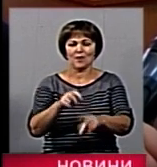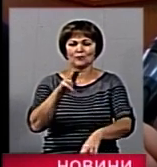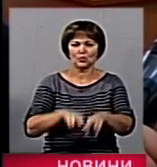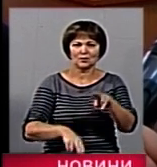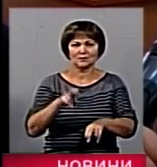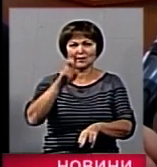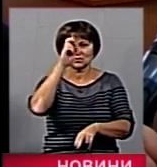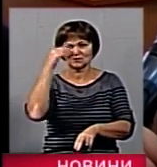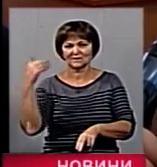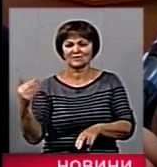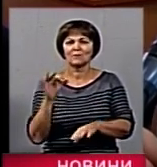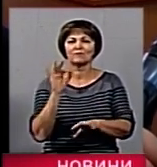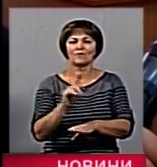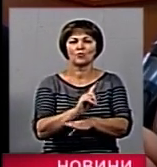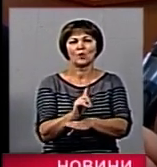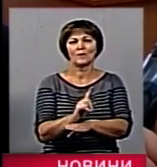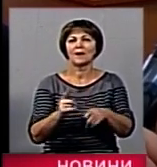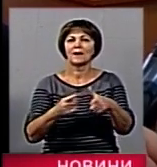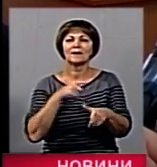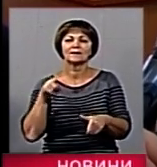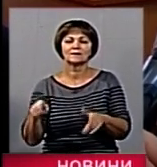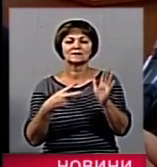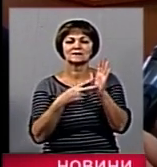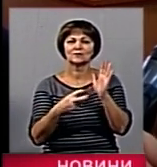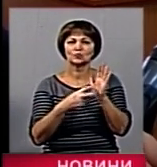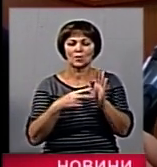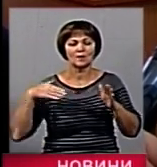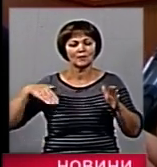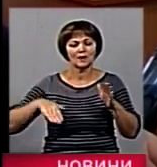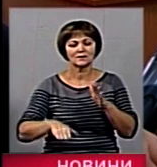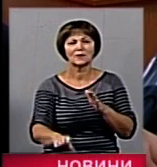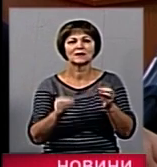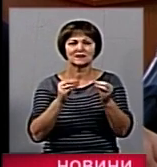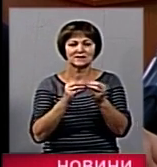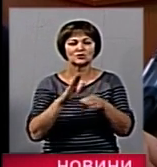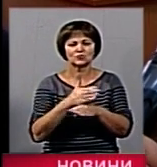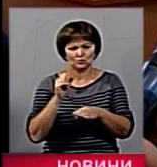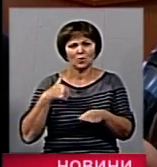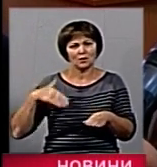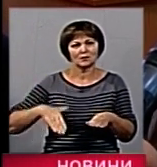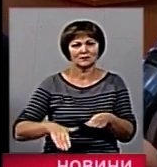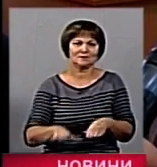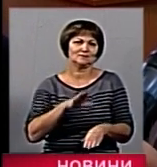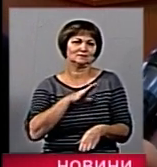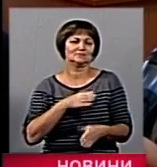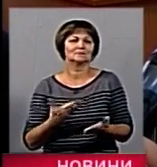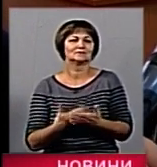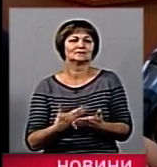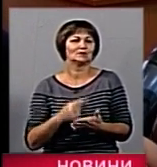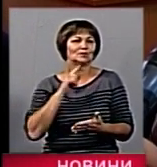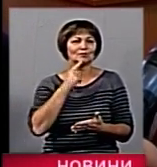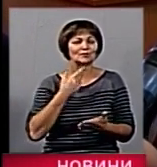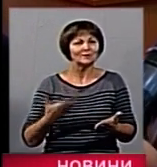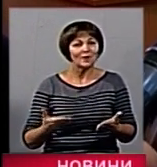суджинають питання, чи я з тих 700 пандусів 10-ю частину зможу скористуватись. Знову такий підкреслюю.